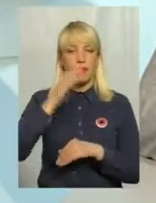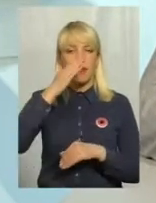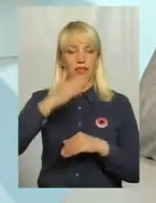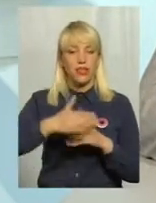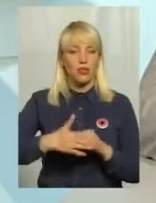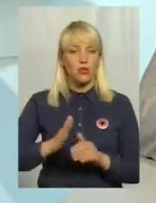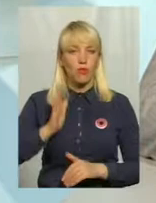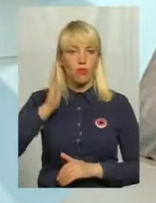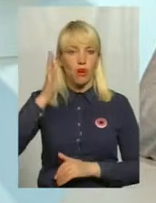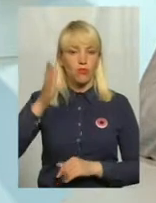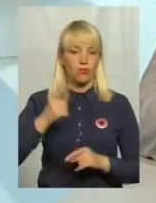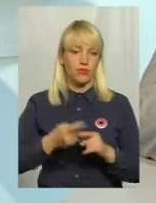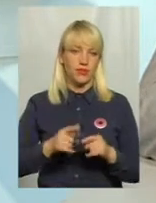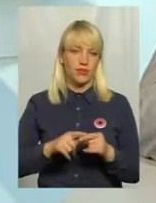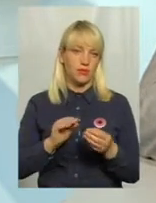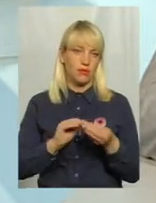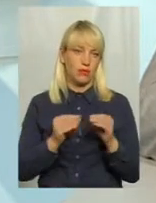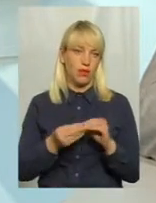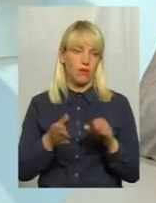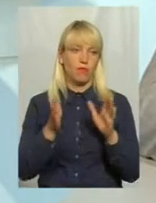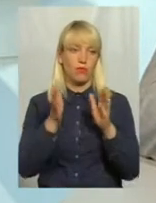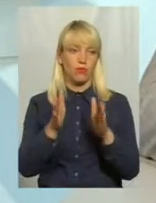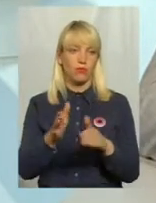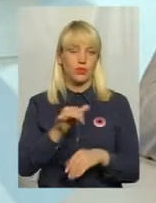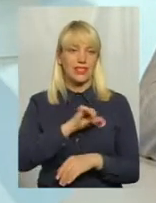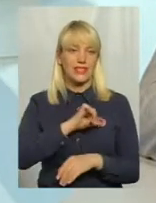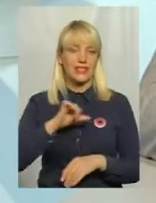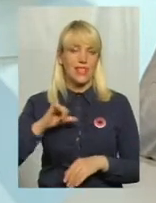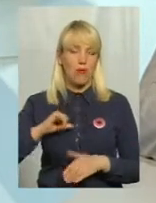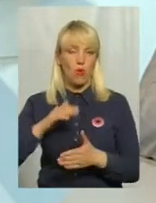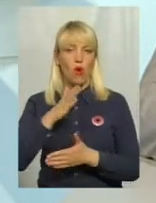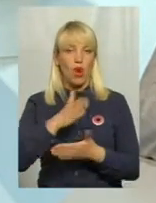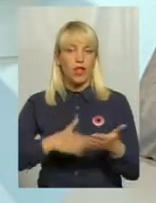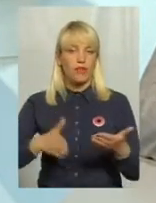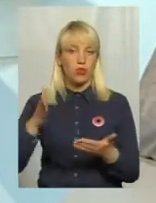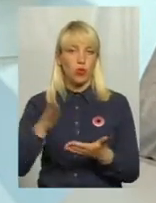ці проблеми будуть самоліквідовані.